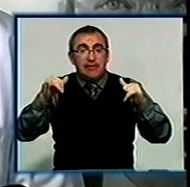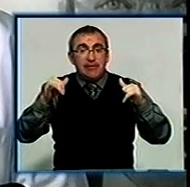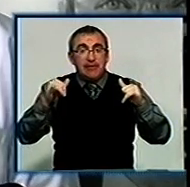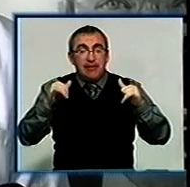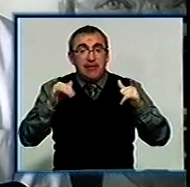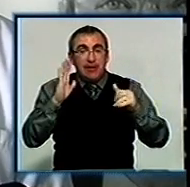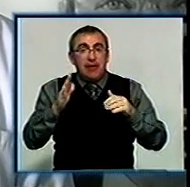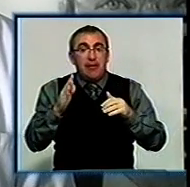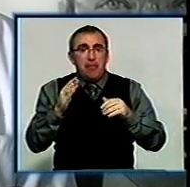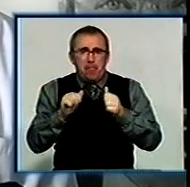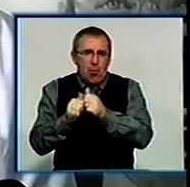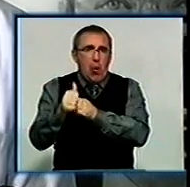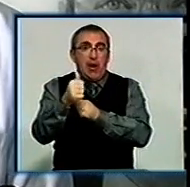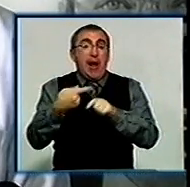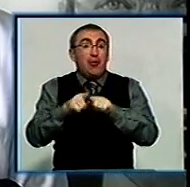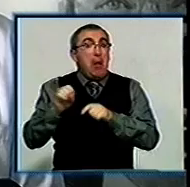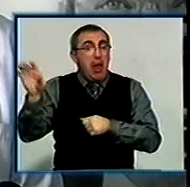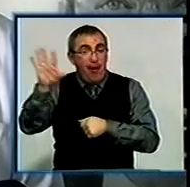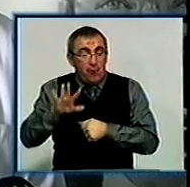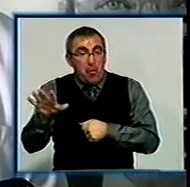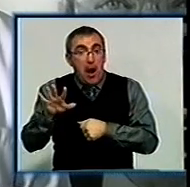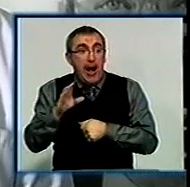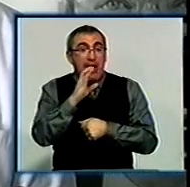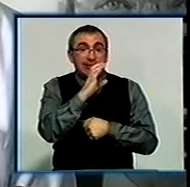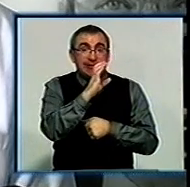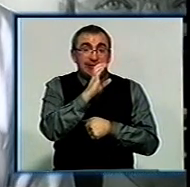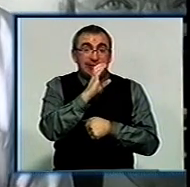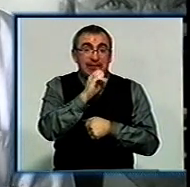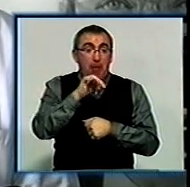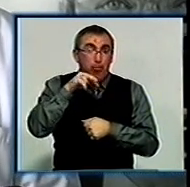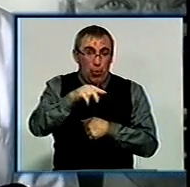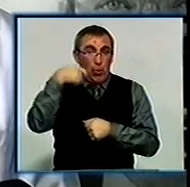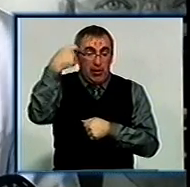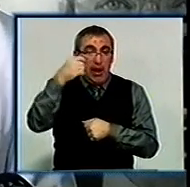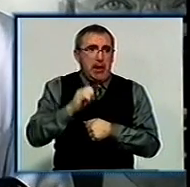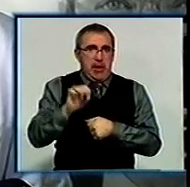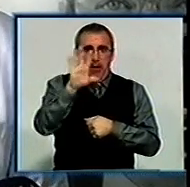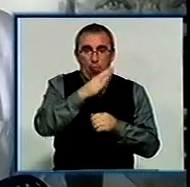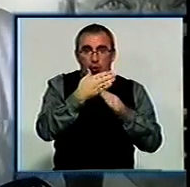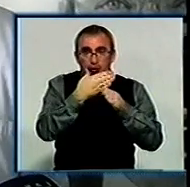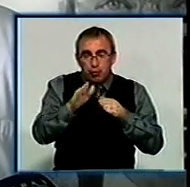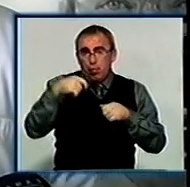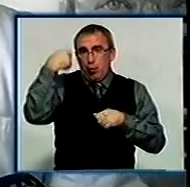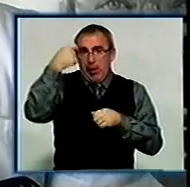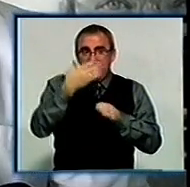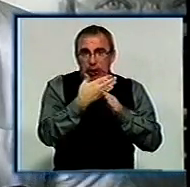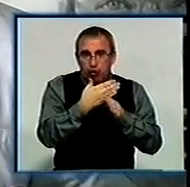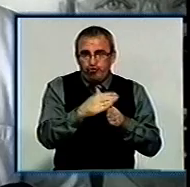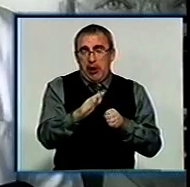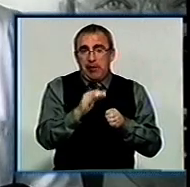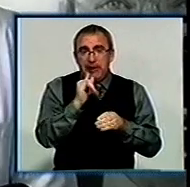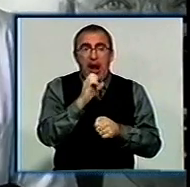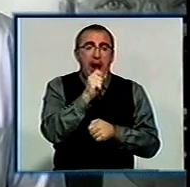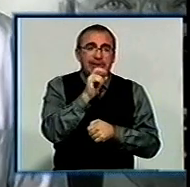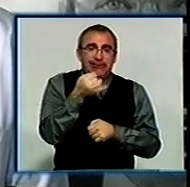центр прогреса – це Європа. Але в Стамбулі я бачив, що Стамбул, європейська частина, і турецька частина, і